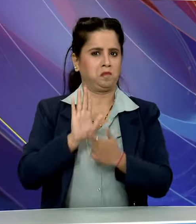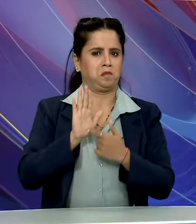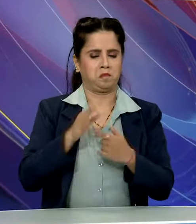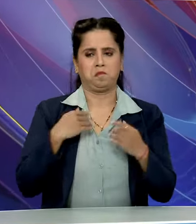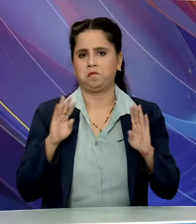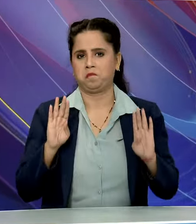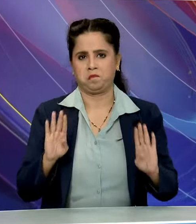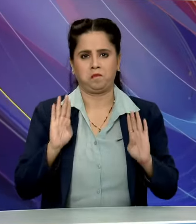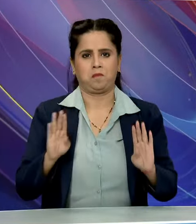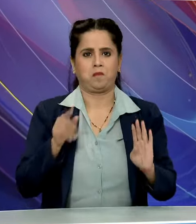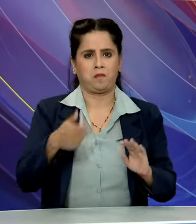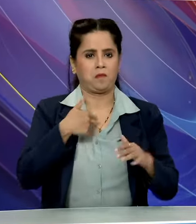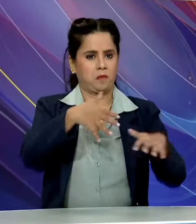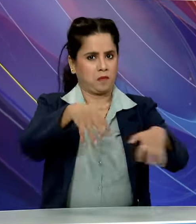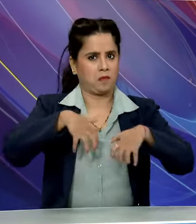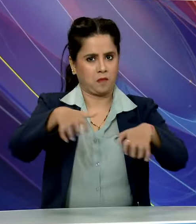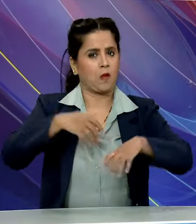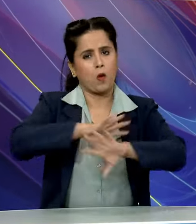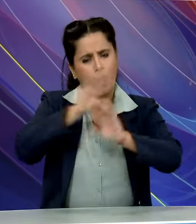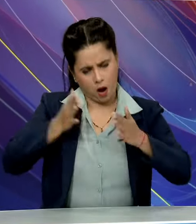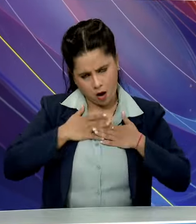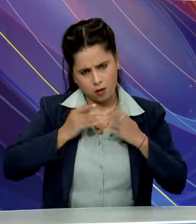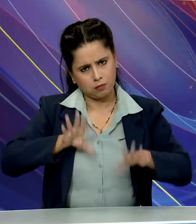खजाना लुटा देती है